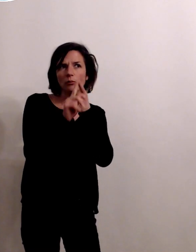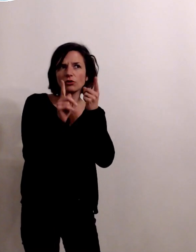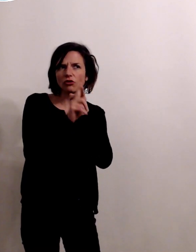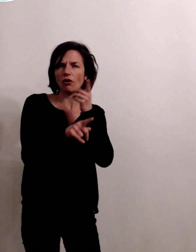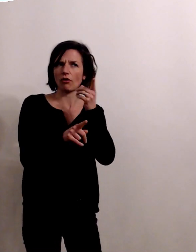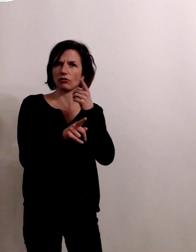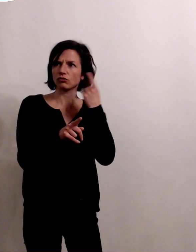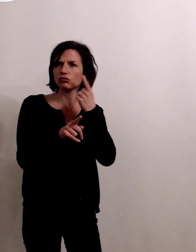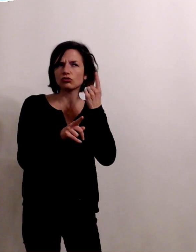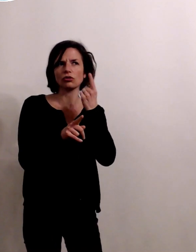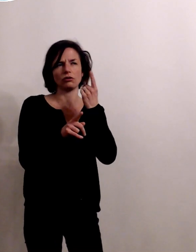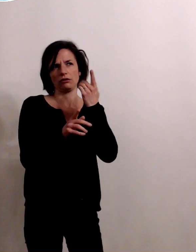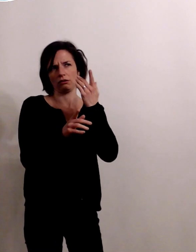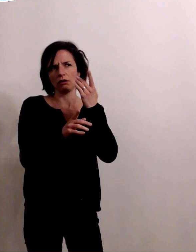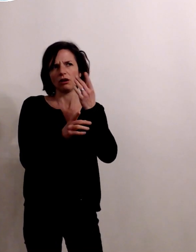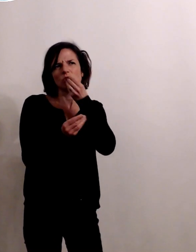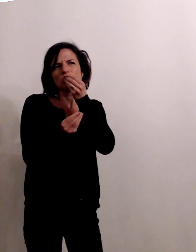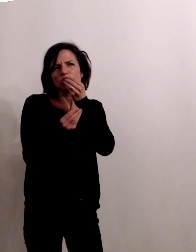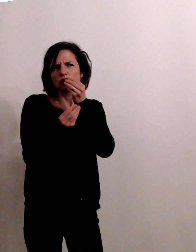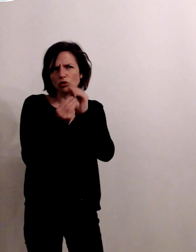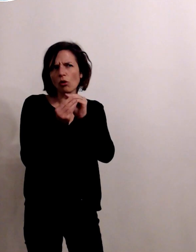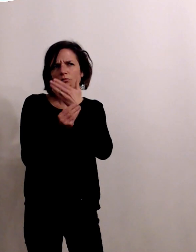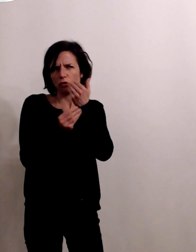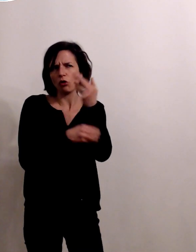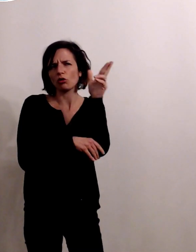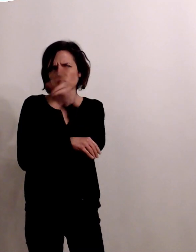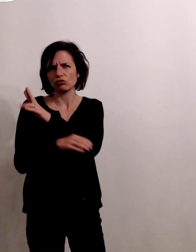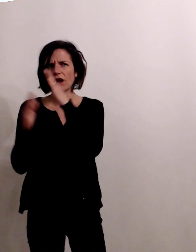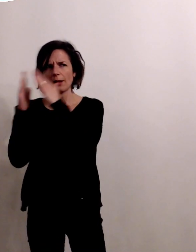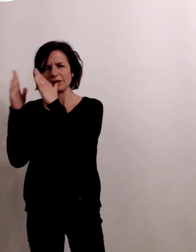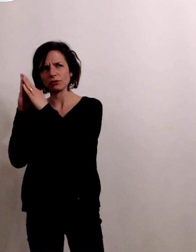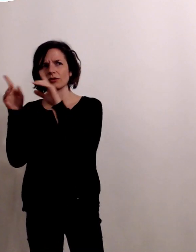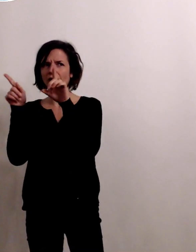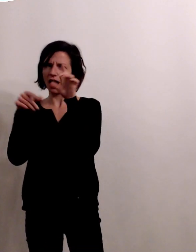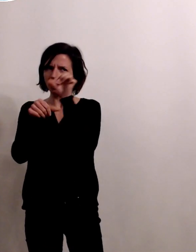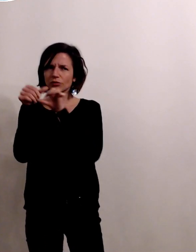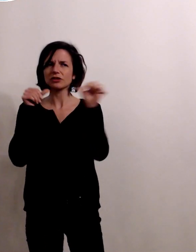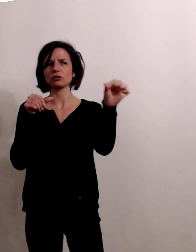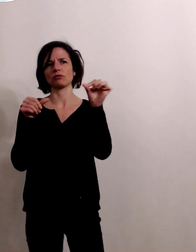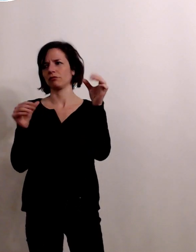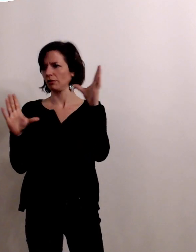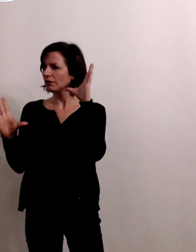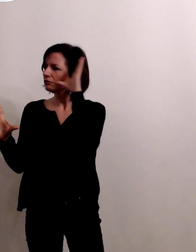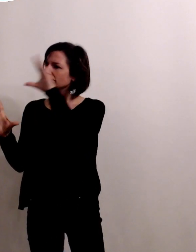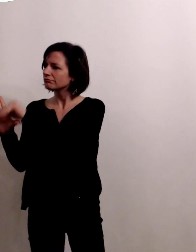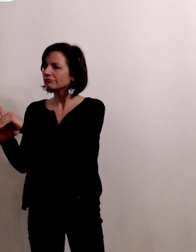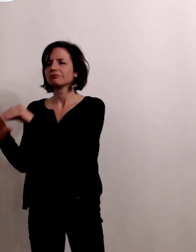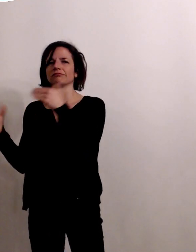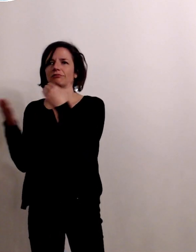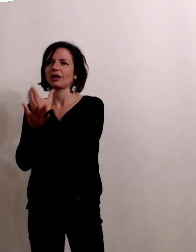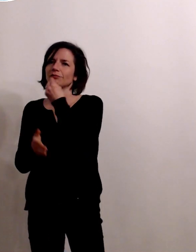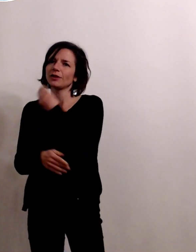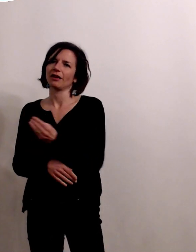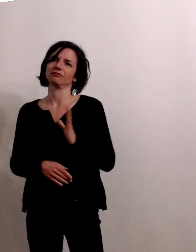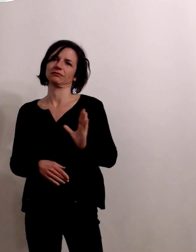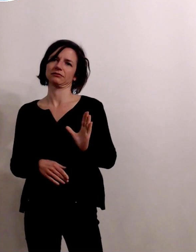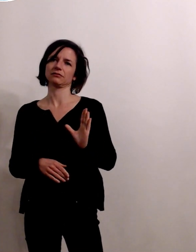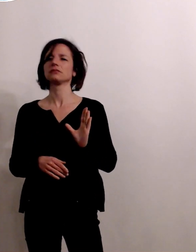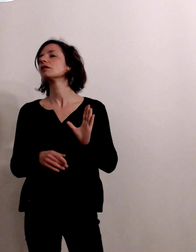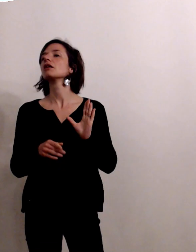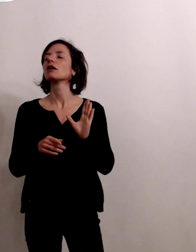maison le plus tôt possible et dans d'excellentes conditions les excellentes conditions ça veut dire qu'on les prévoit comme je vous l'ai dit